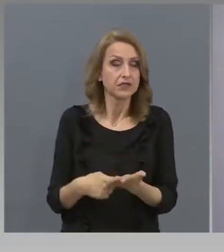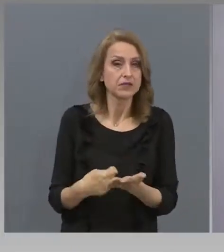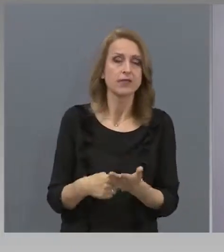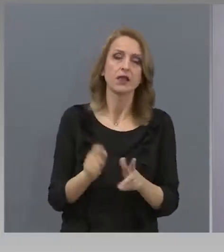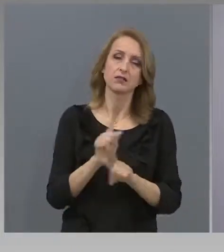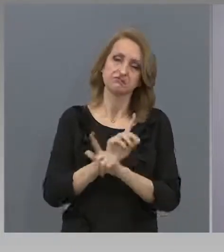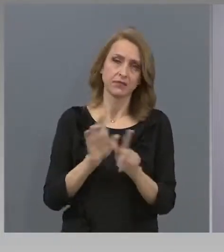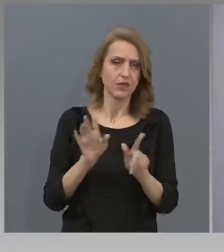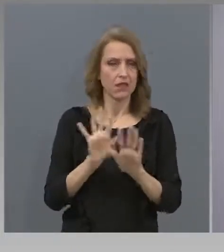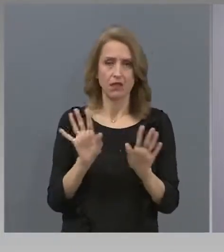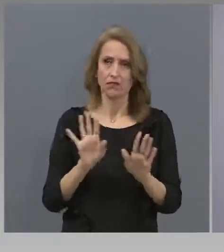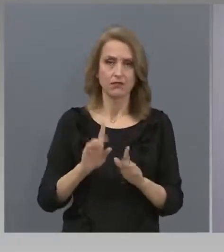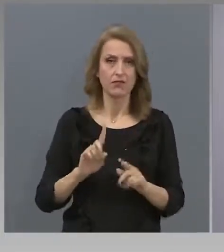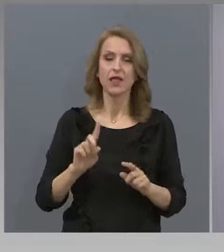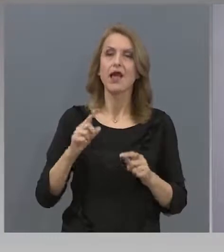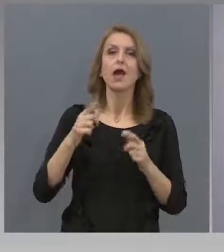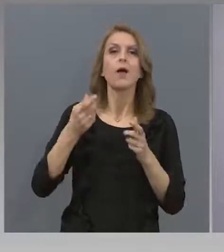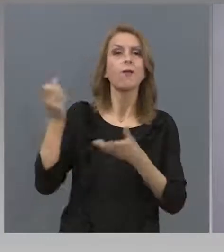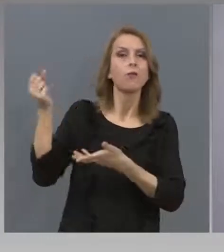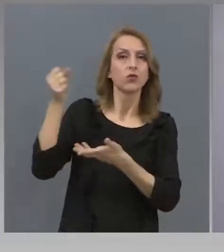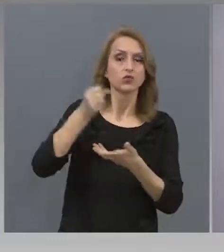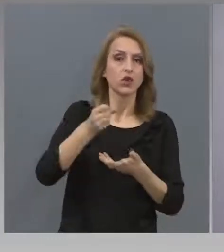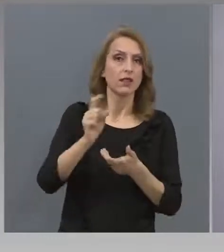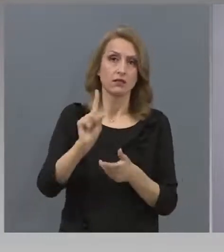детските градини не са намалени.